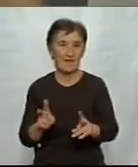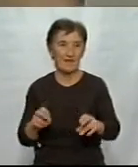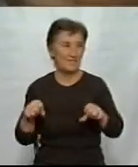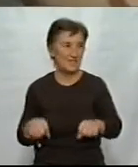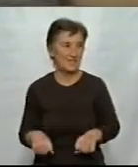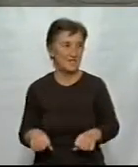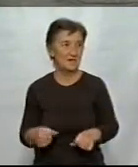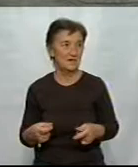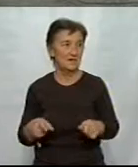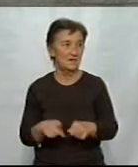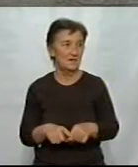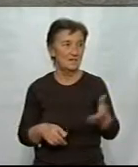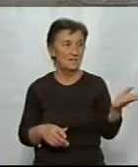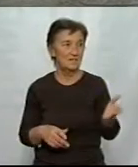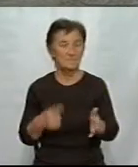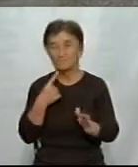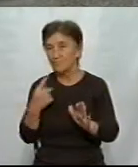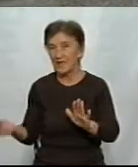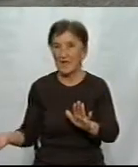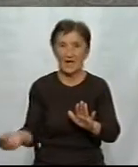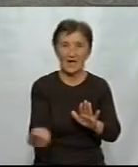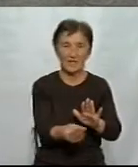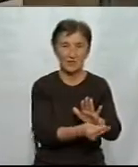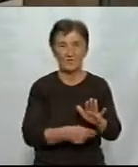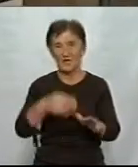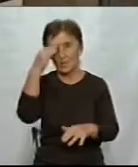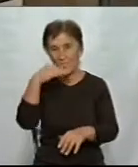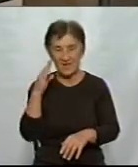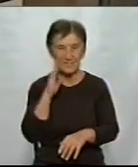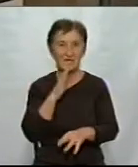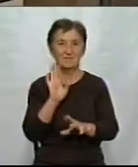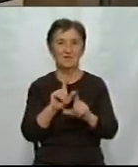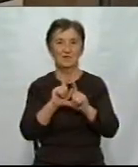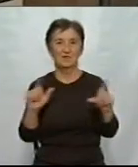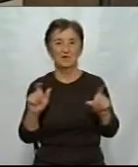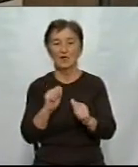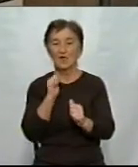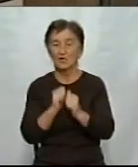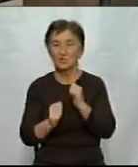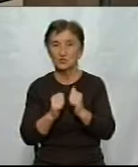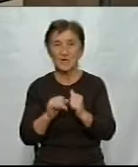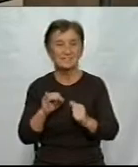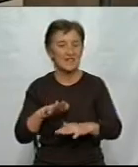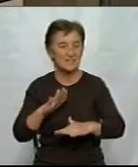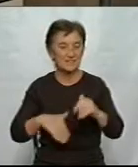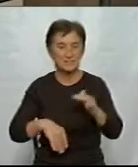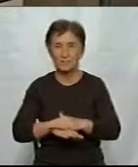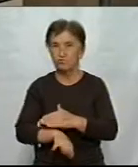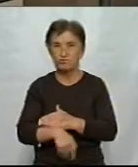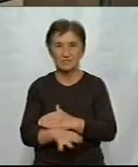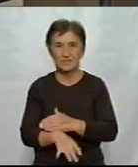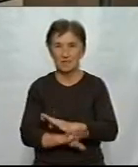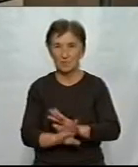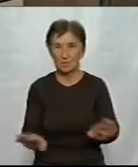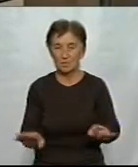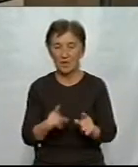шкільним приладдям, каже, агітували батьків та вчителів у садках та школах. Приходять політики часто не з порожніми руками, а з різними подарунками. В